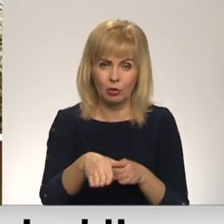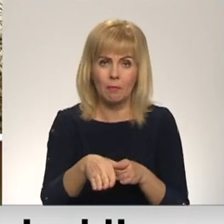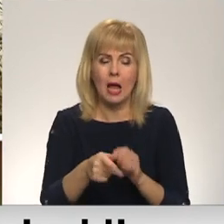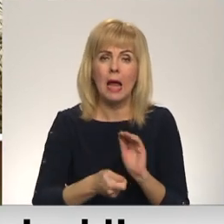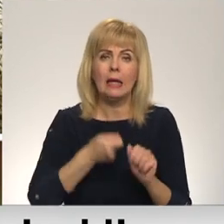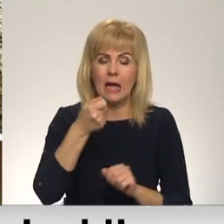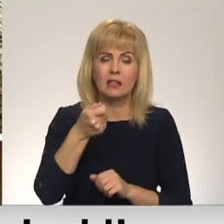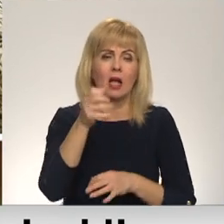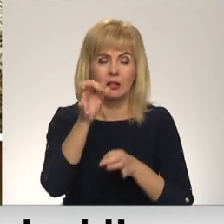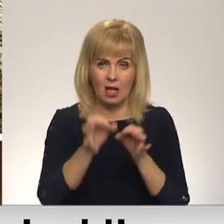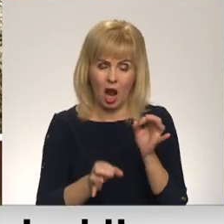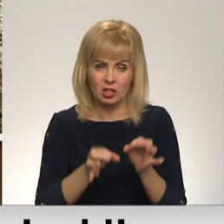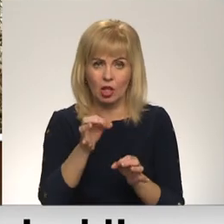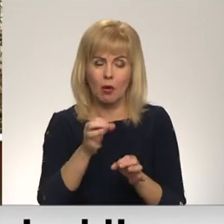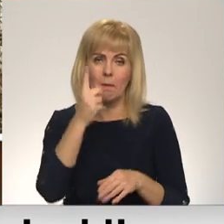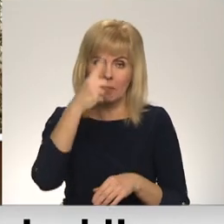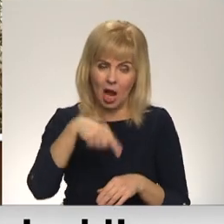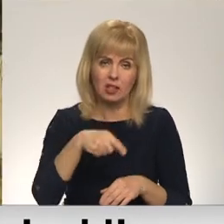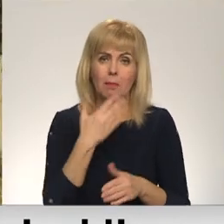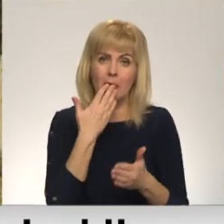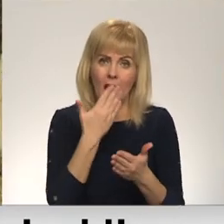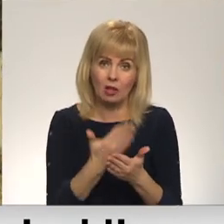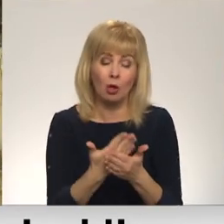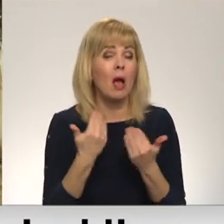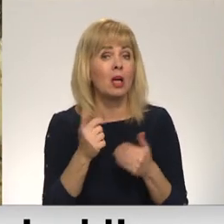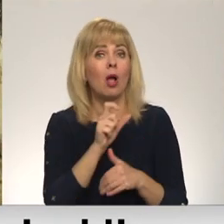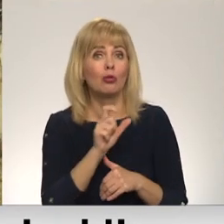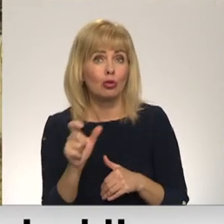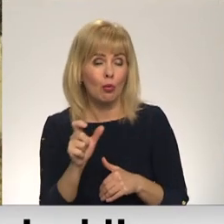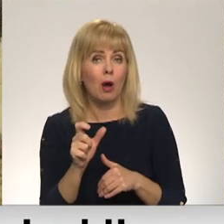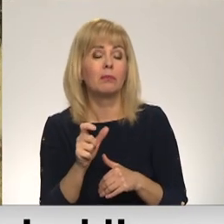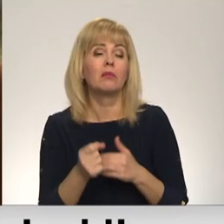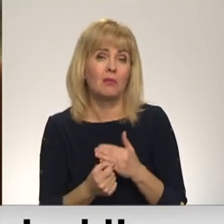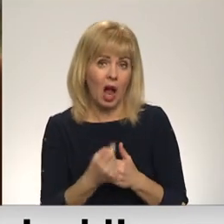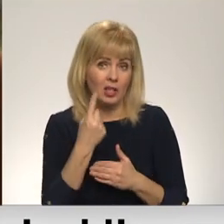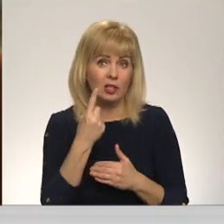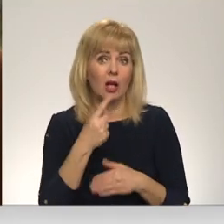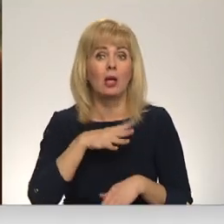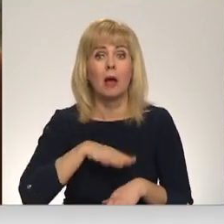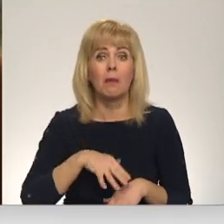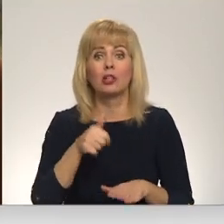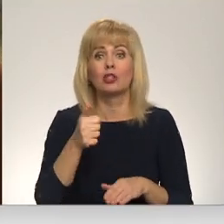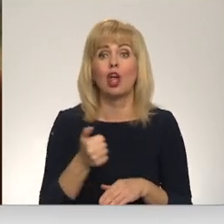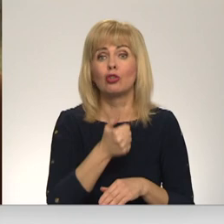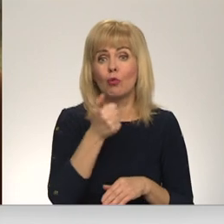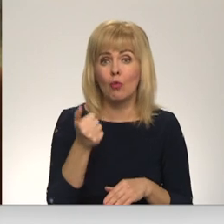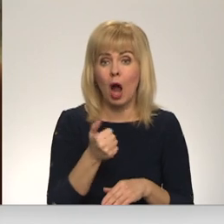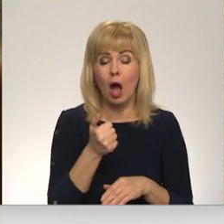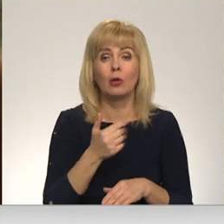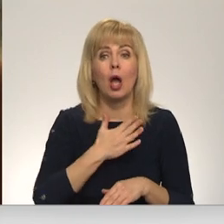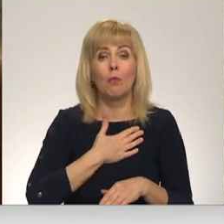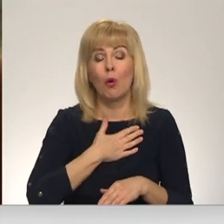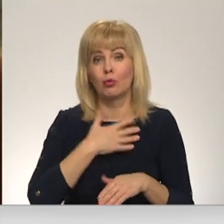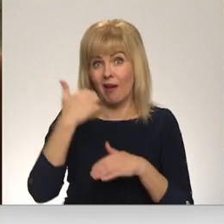attiecīgu prasības pieteikumu. Šobrīd arī tā ir sanācis, ka pēc sešu gadu mūsu